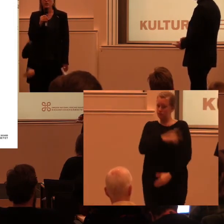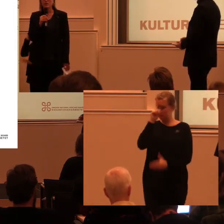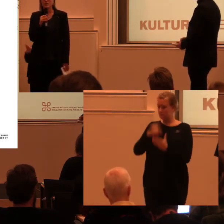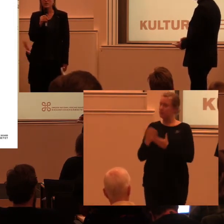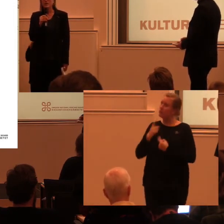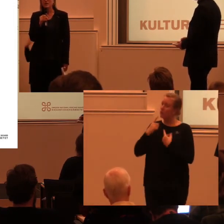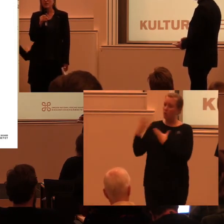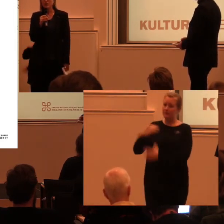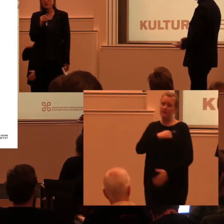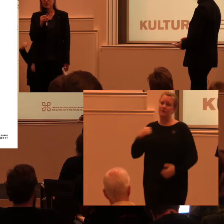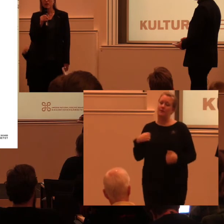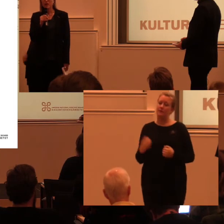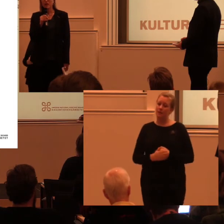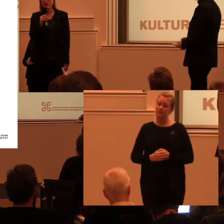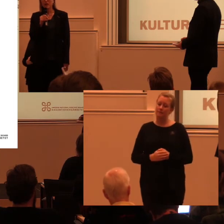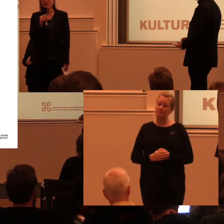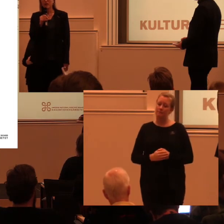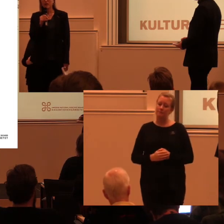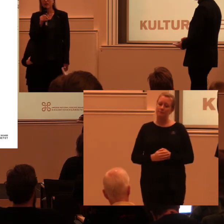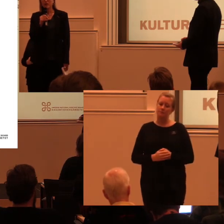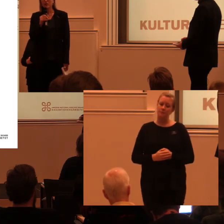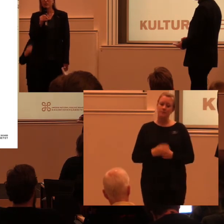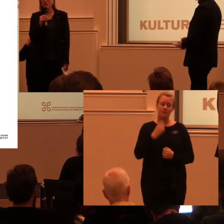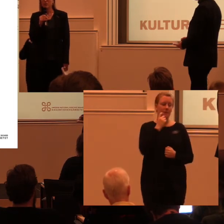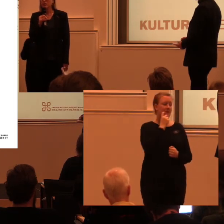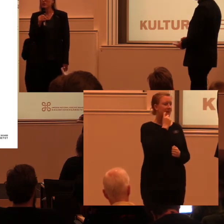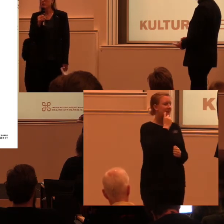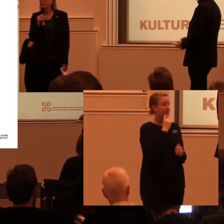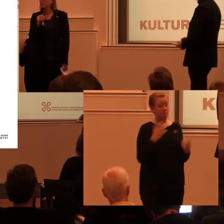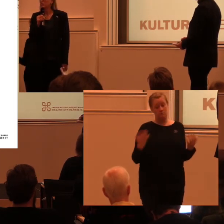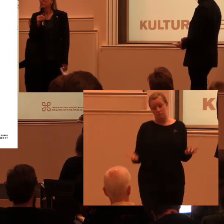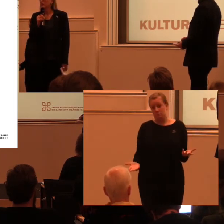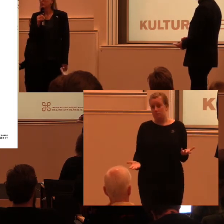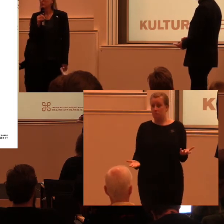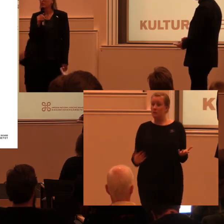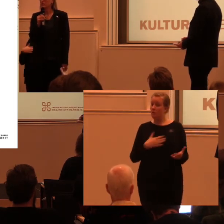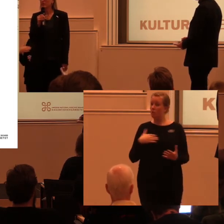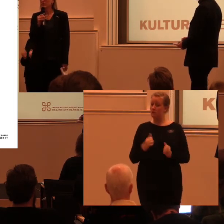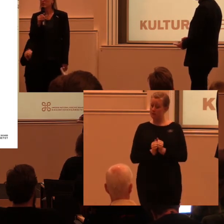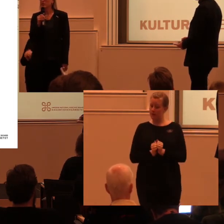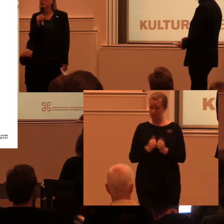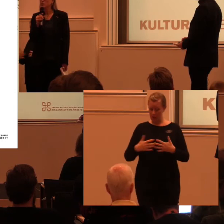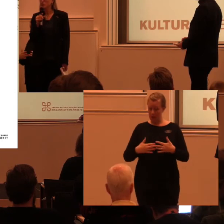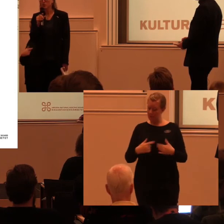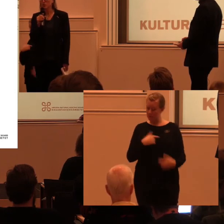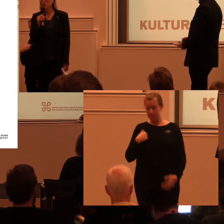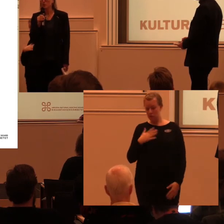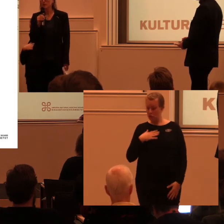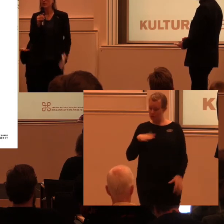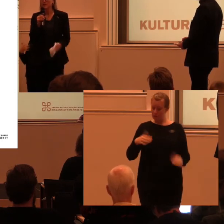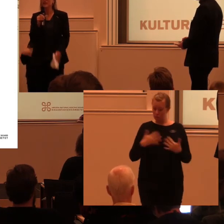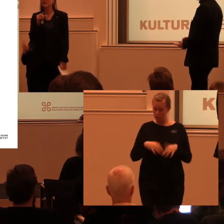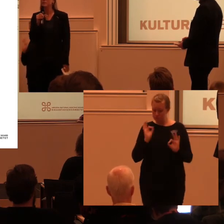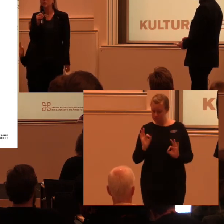Och det vi ser är ju att det här tycker vi är ett bra sätt att få ett fokus